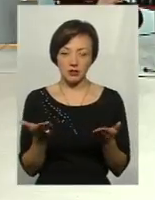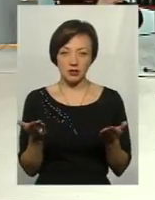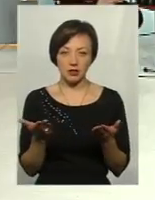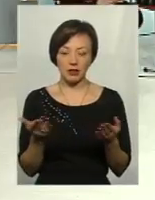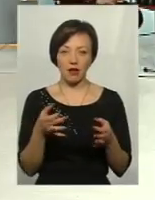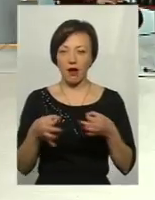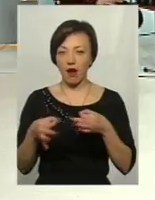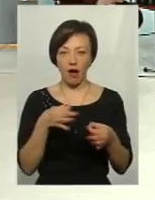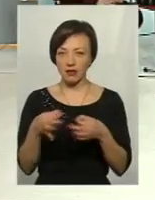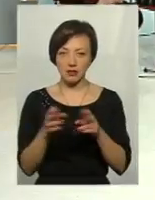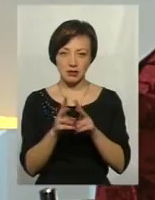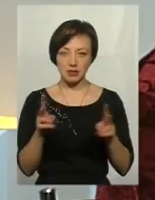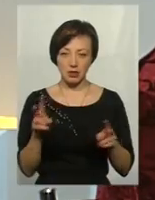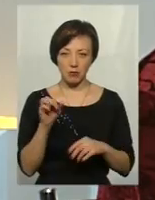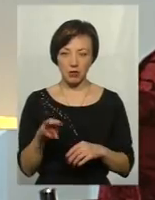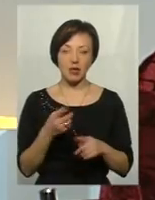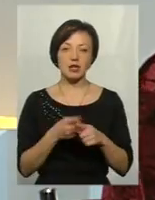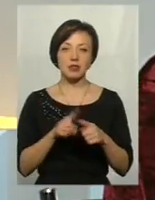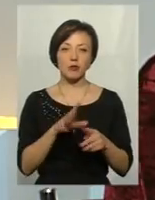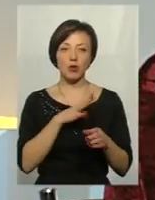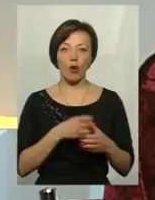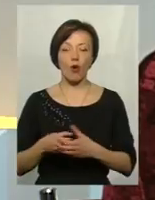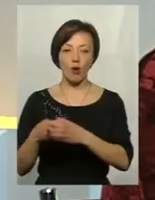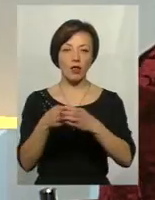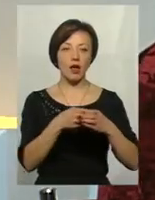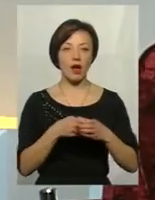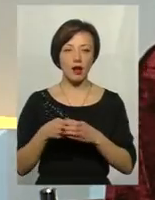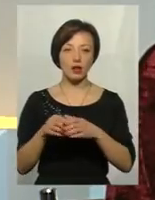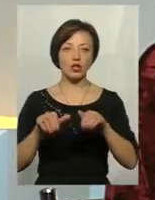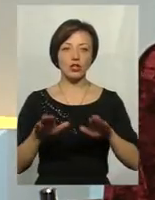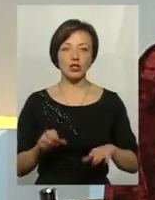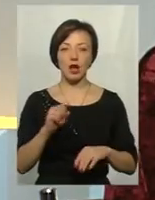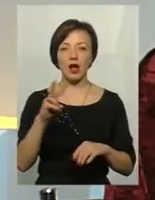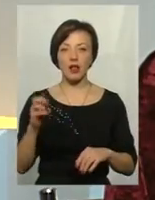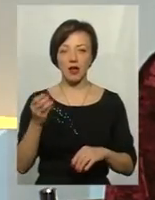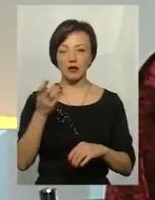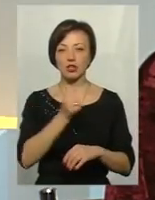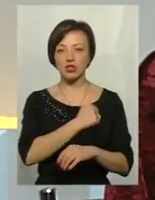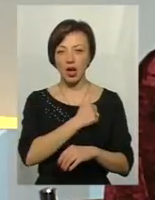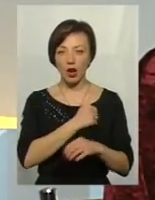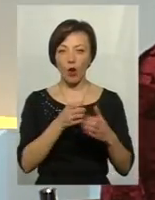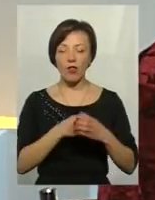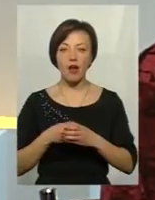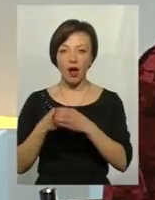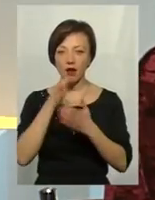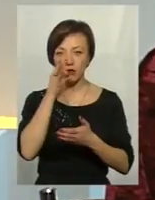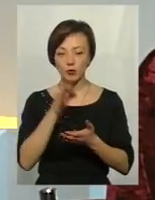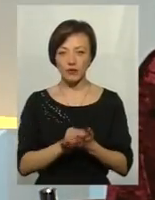радиться ні з ким? Звісно, це було колегіальне рішення. Але, на жаль, колегіальна відповідальність